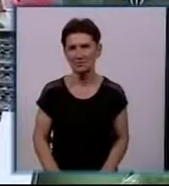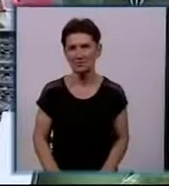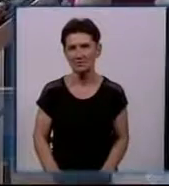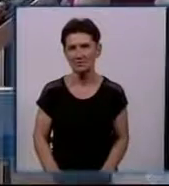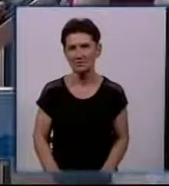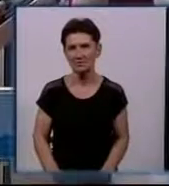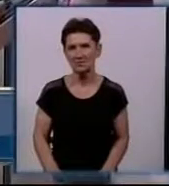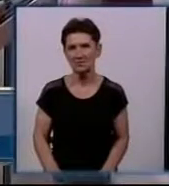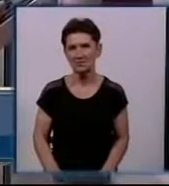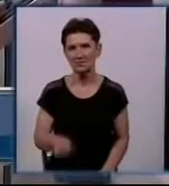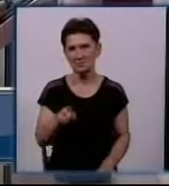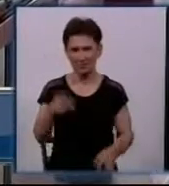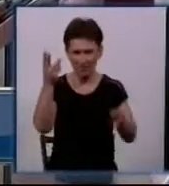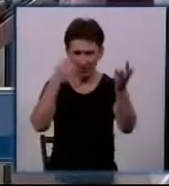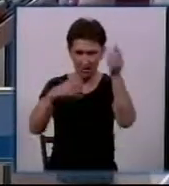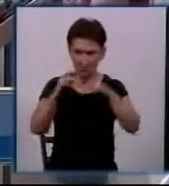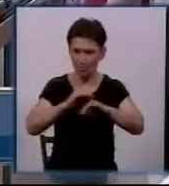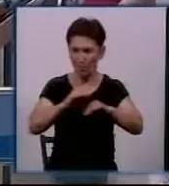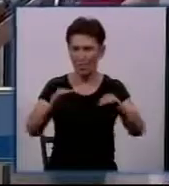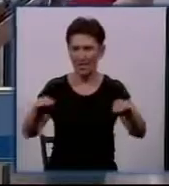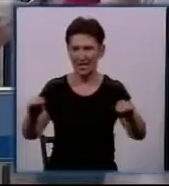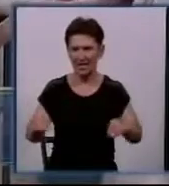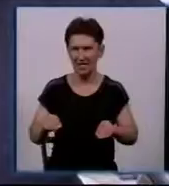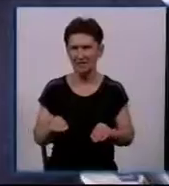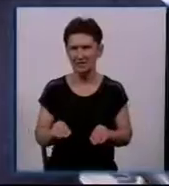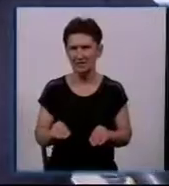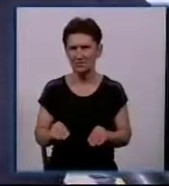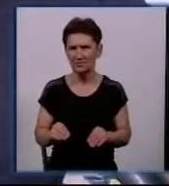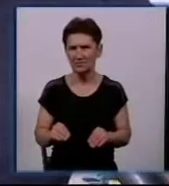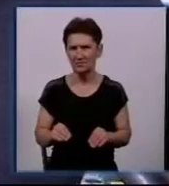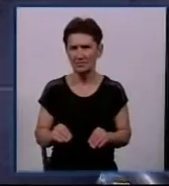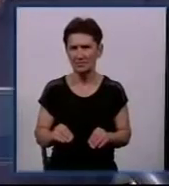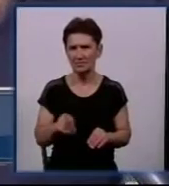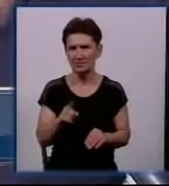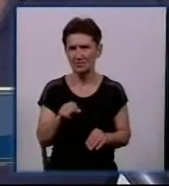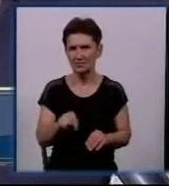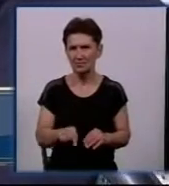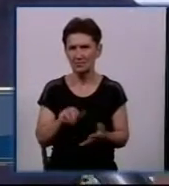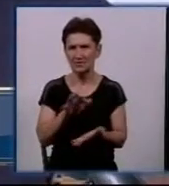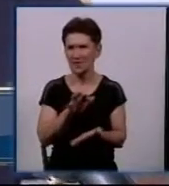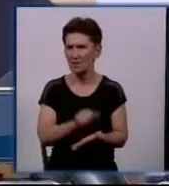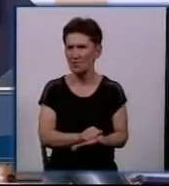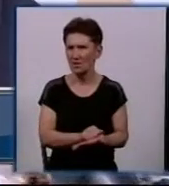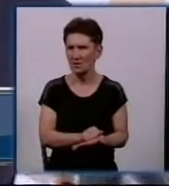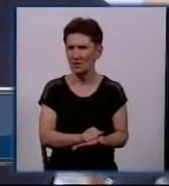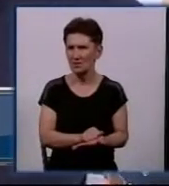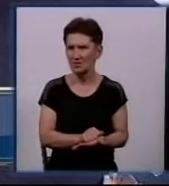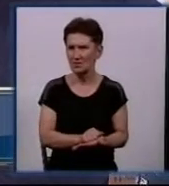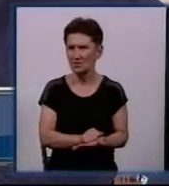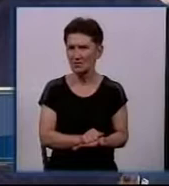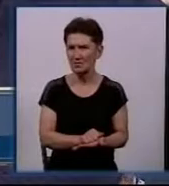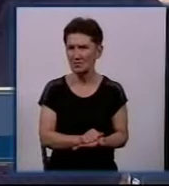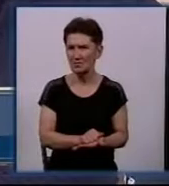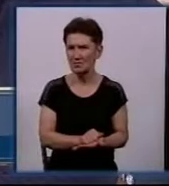Це моделі вихованців гуртків станції юних техніків. Мій син займається в гуртку. Гурток